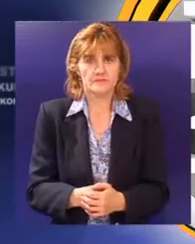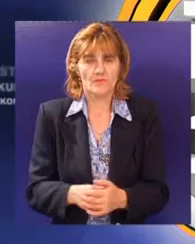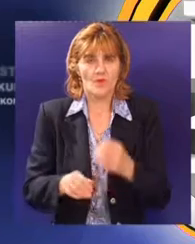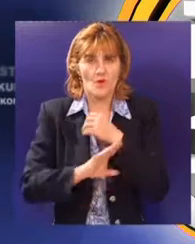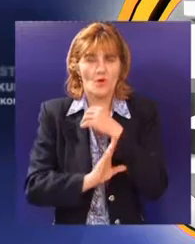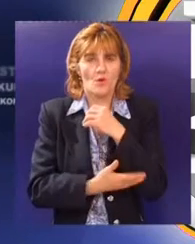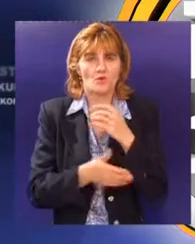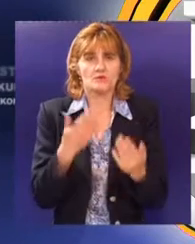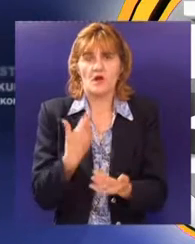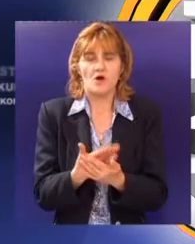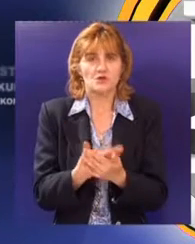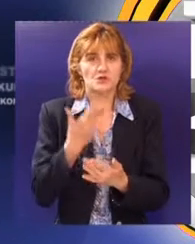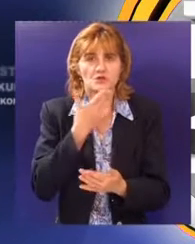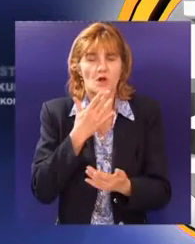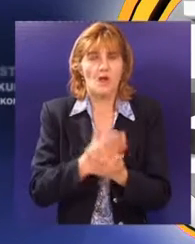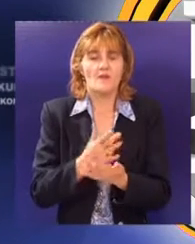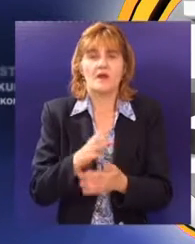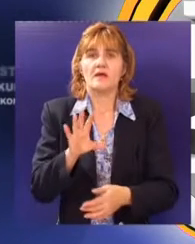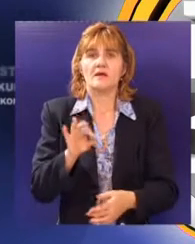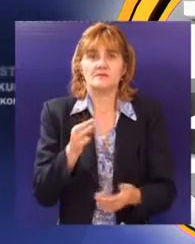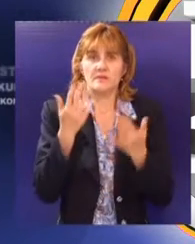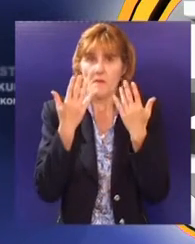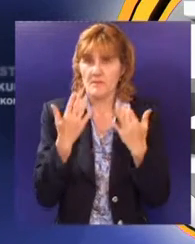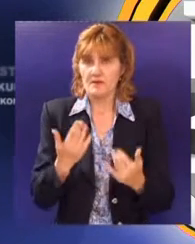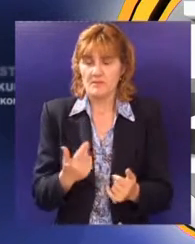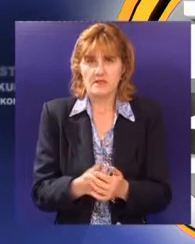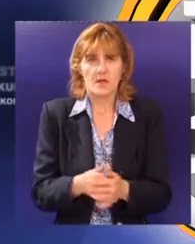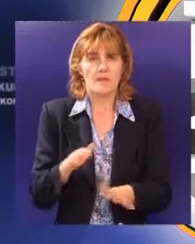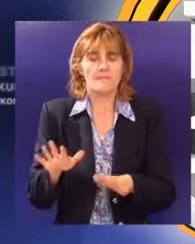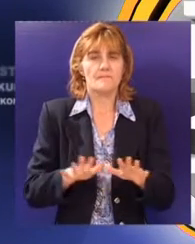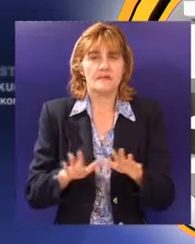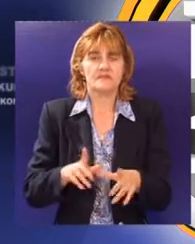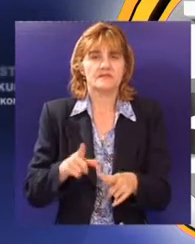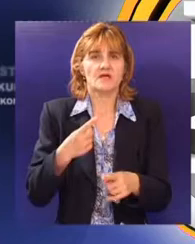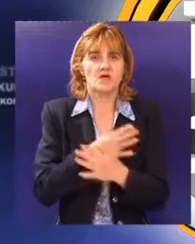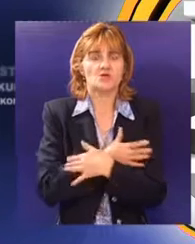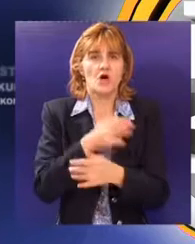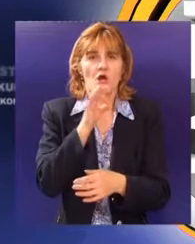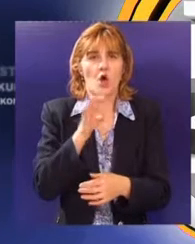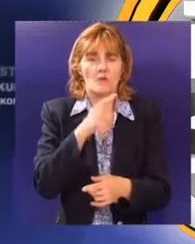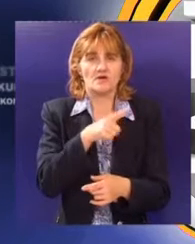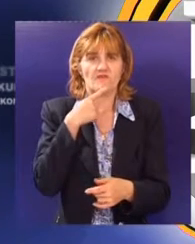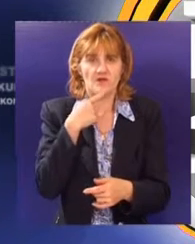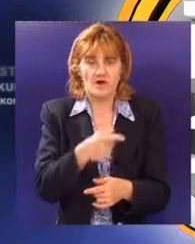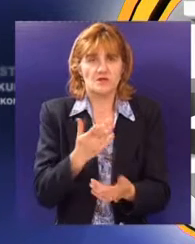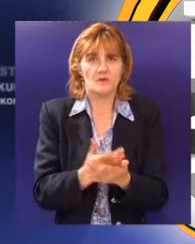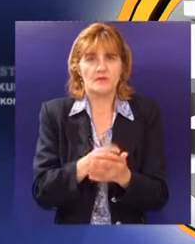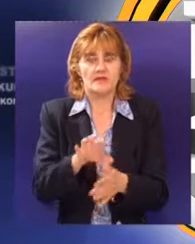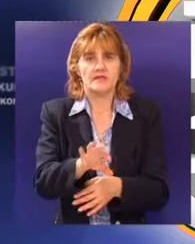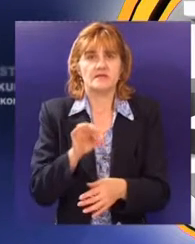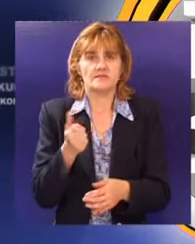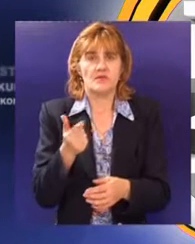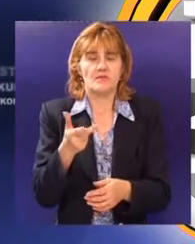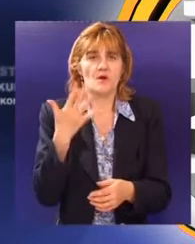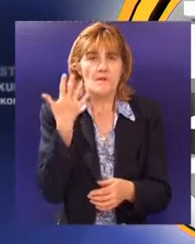Učenici osnovnih škola polagali su kvalifikacijoni ispiti iz matematike. Ministar prosvete Žarko Obradović izvukao je kombinaciju zadataka pod rednim